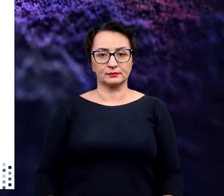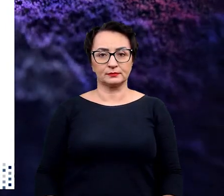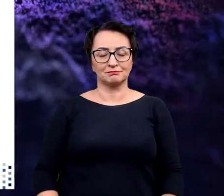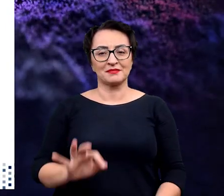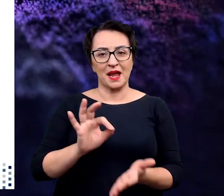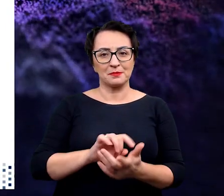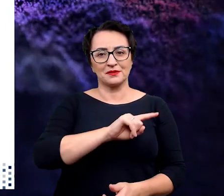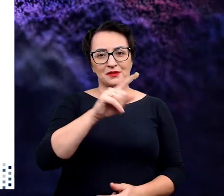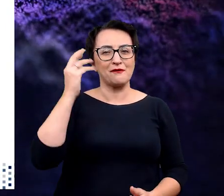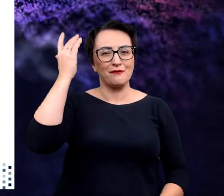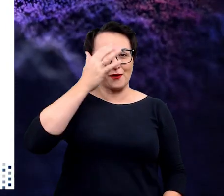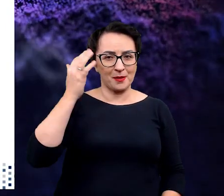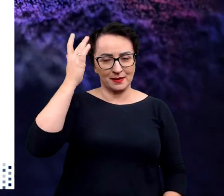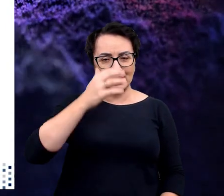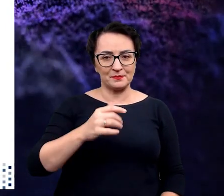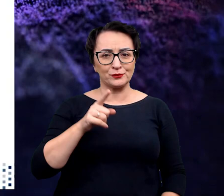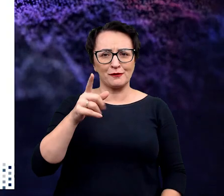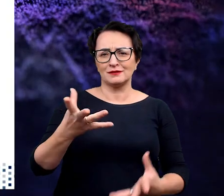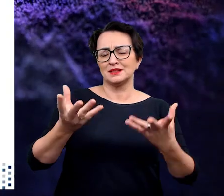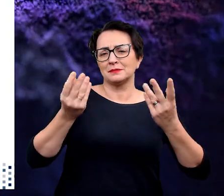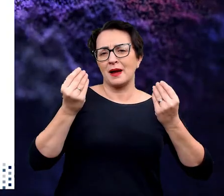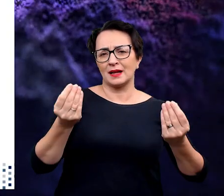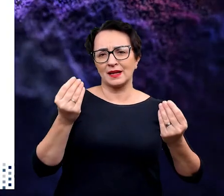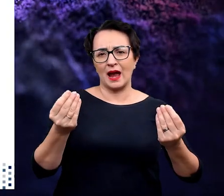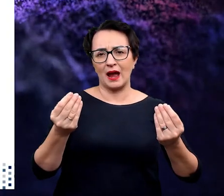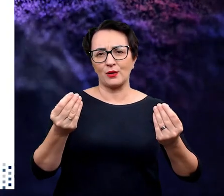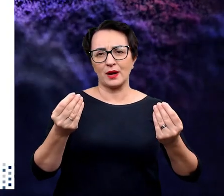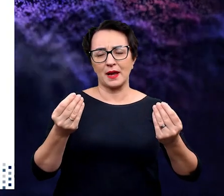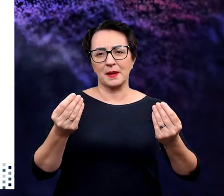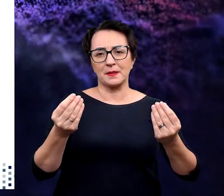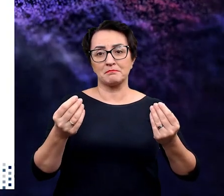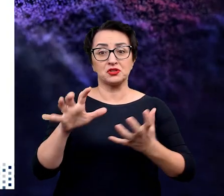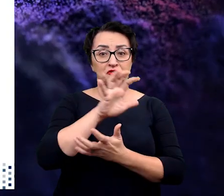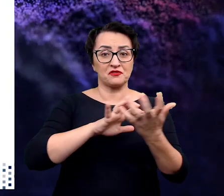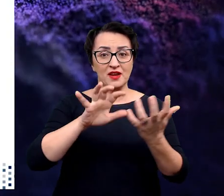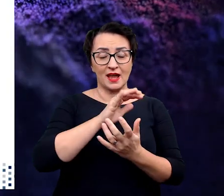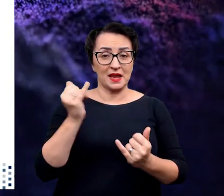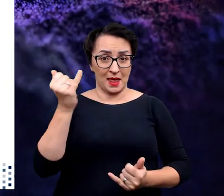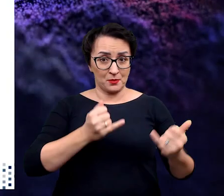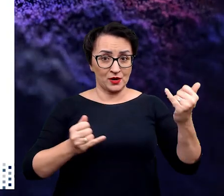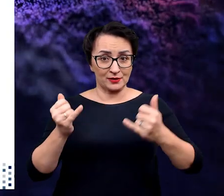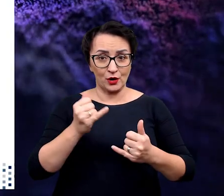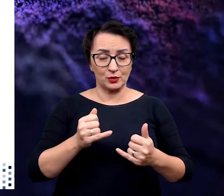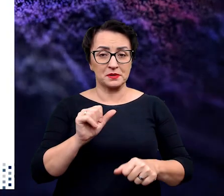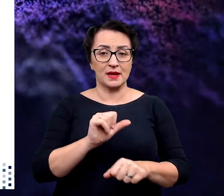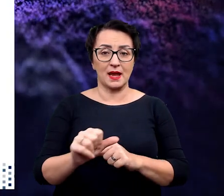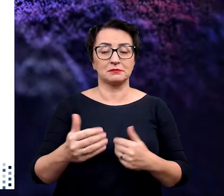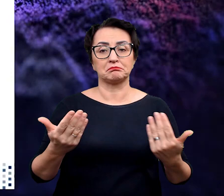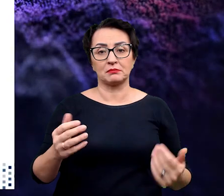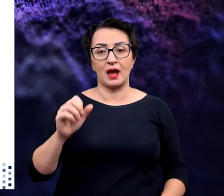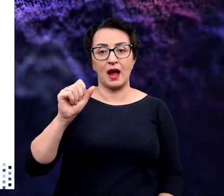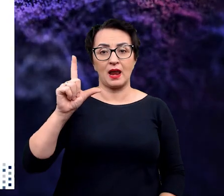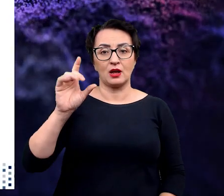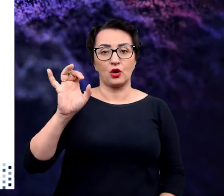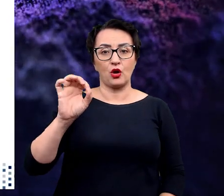I pewnie wyobrażacie sobie, że w tych fantastycznych światach laboratoryjnych